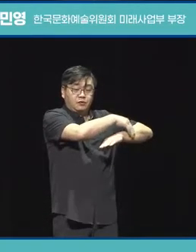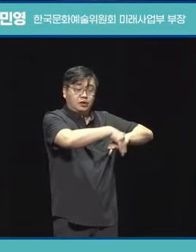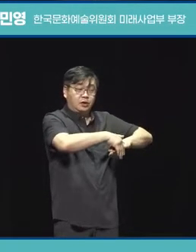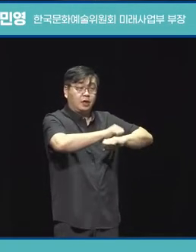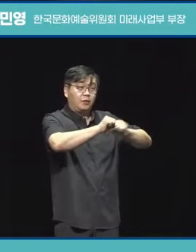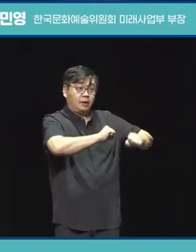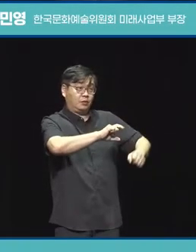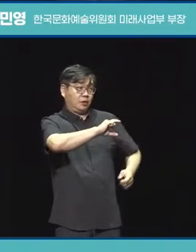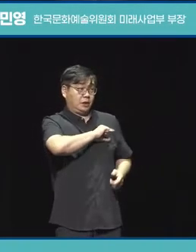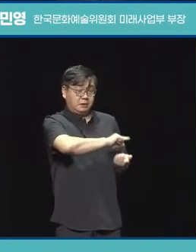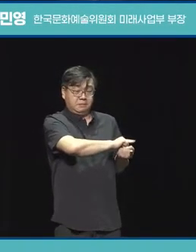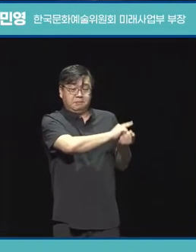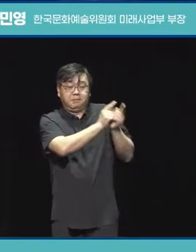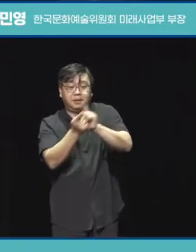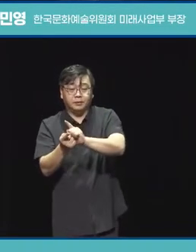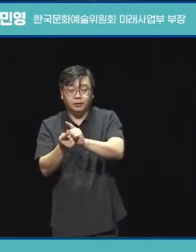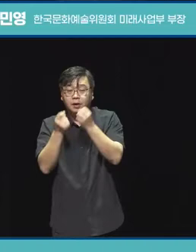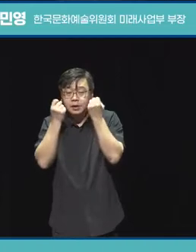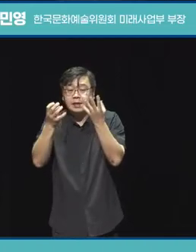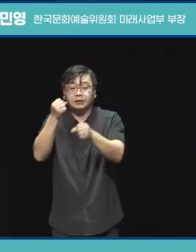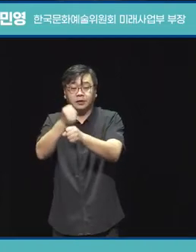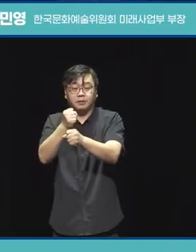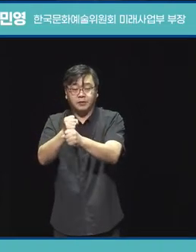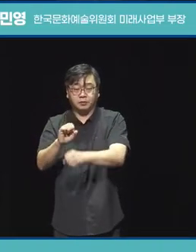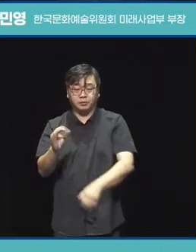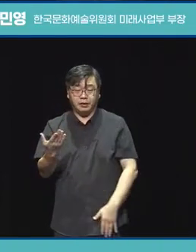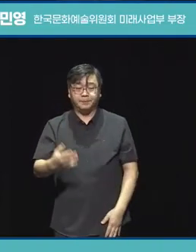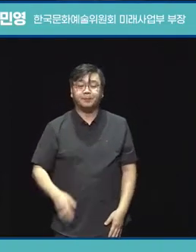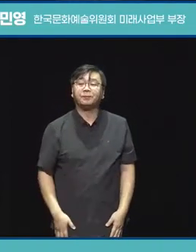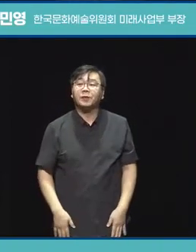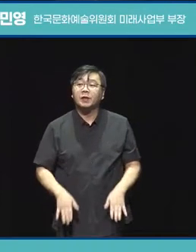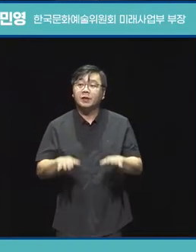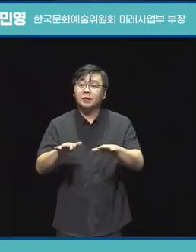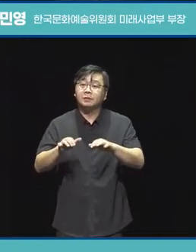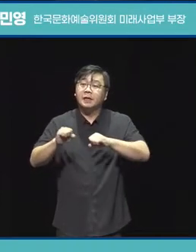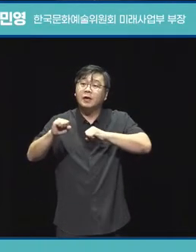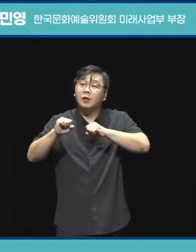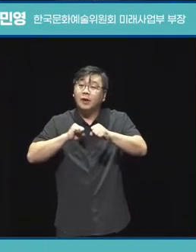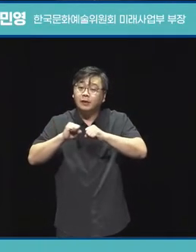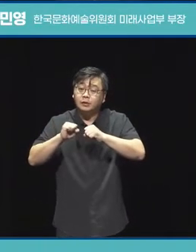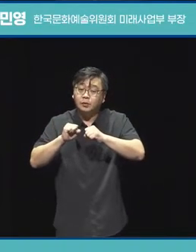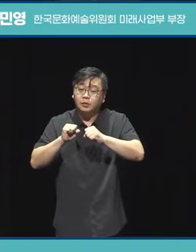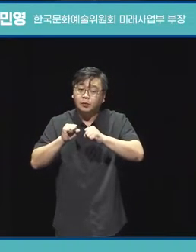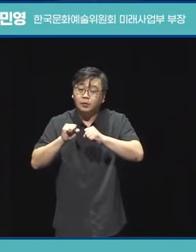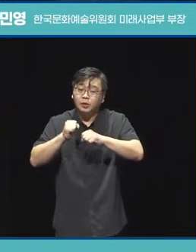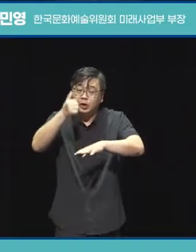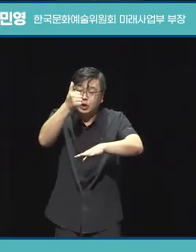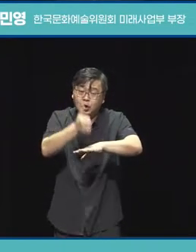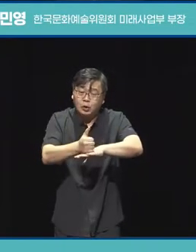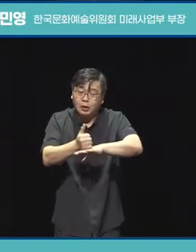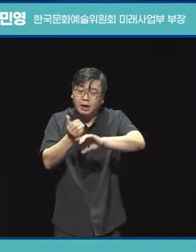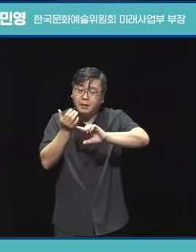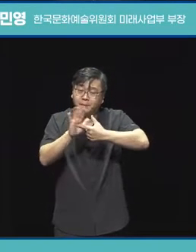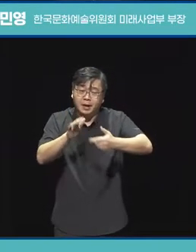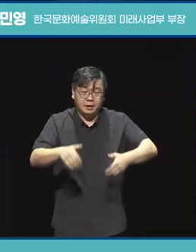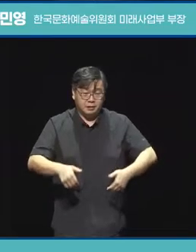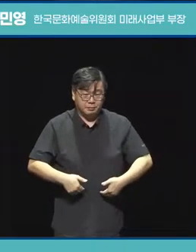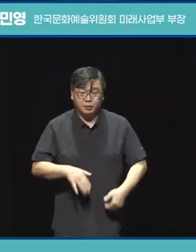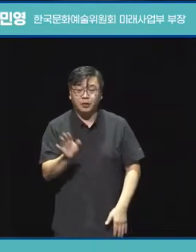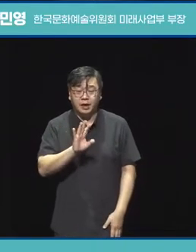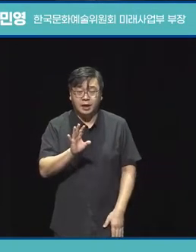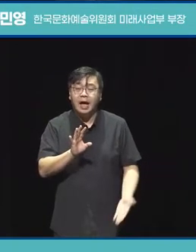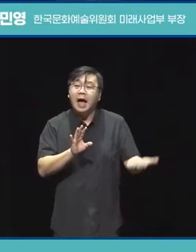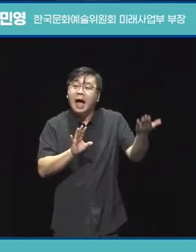이 사업을 준비하게 된 부분들이 작품 창작이 지적적으로 필요하지는 않지만 그 과정을 그러한